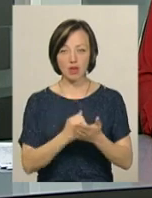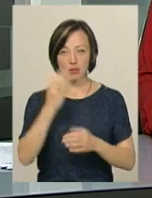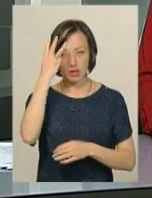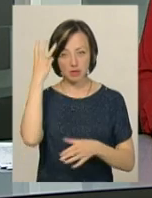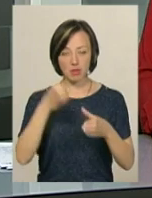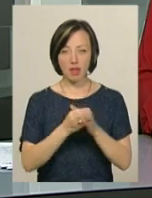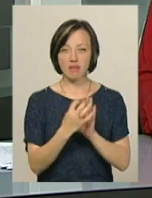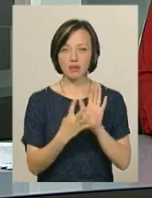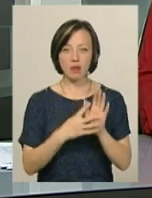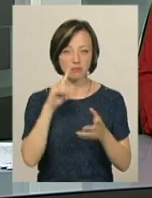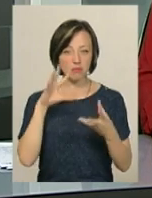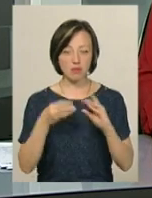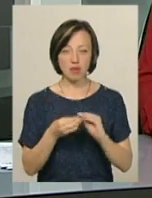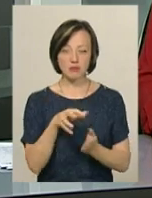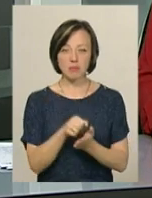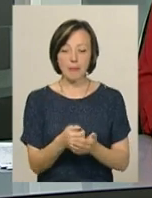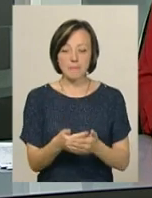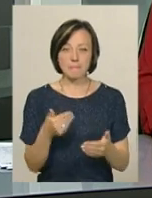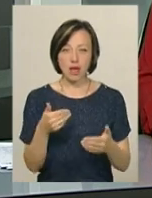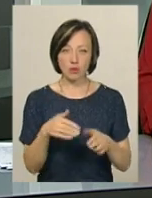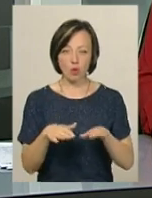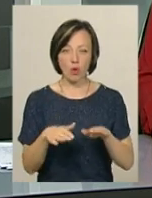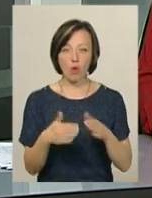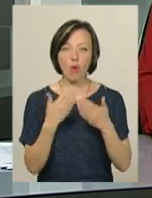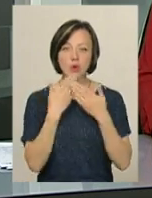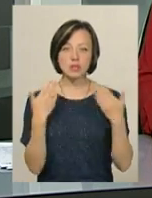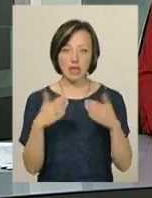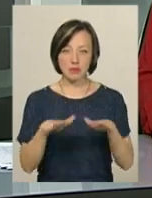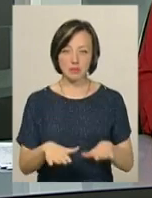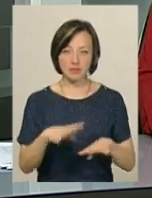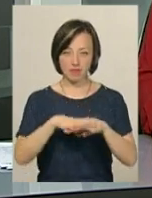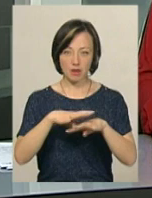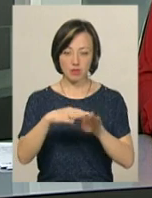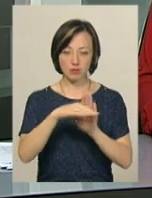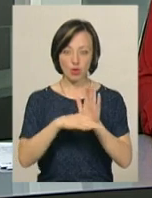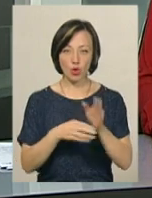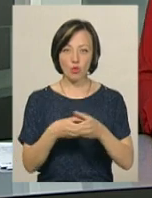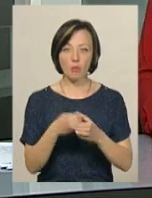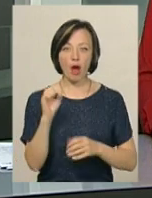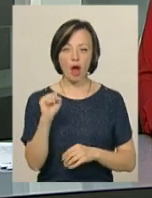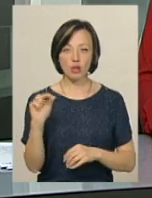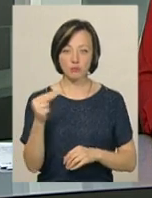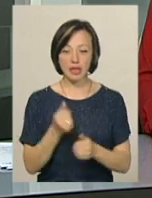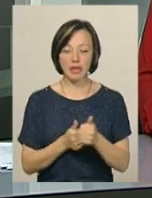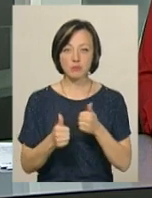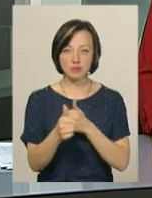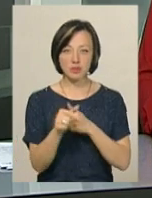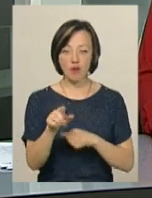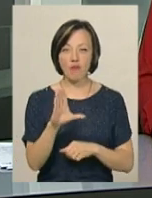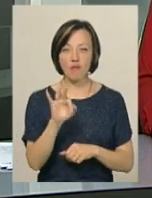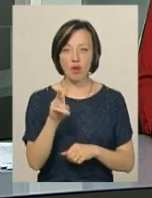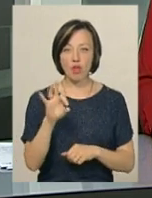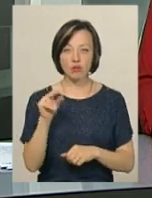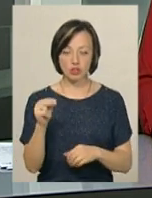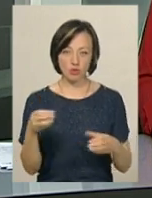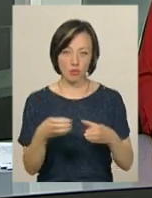19 балів. Команда посідає передостаннє 9-е місце в турнірній таблиці групи А чемпіонату. Лідирує в ній волочиський